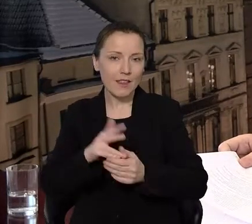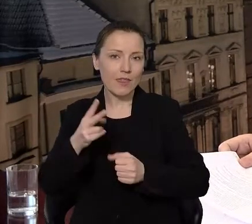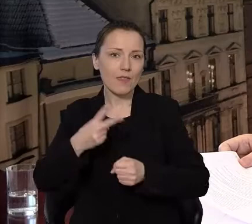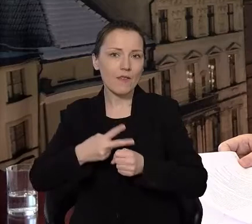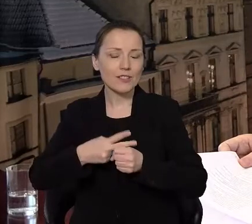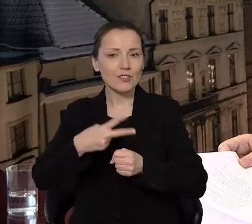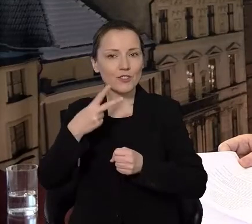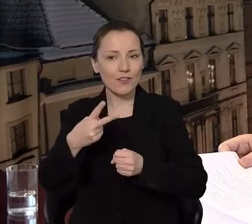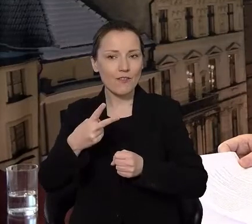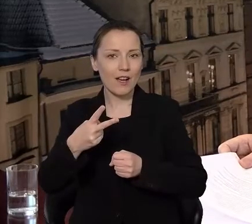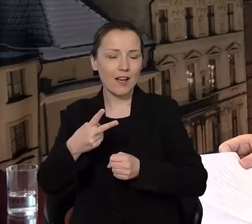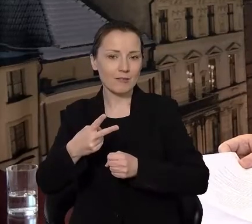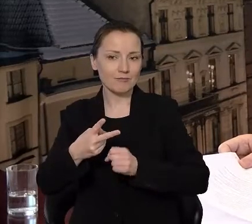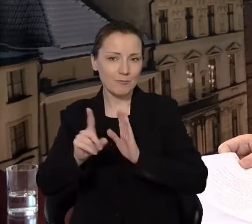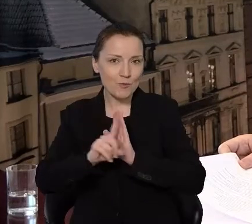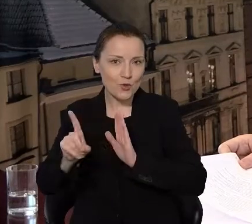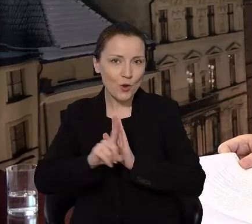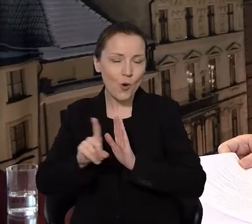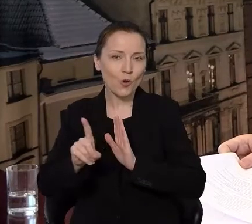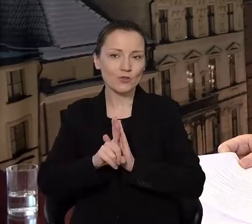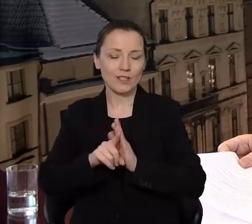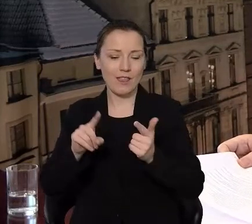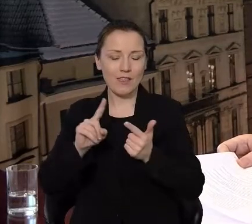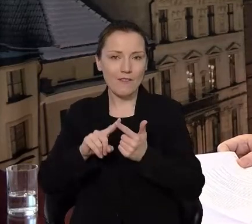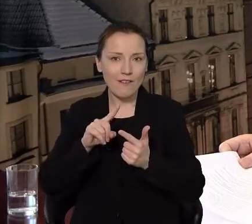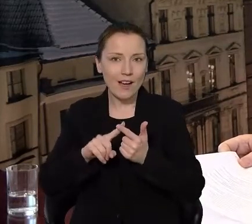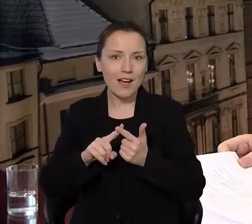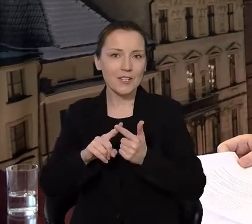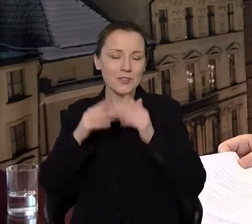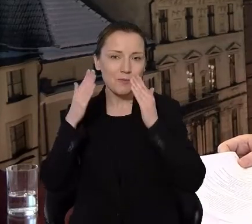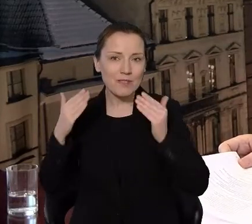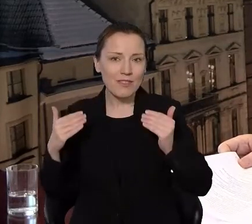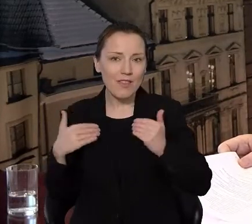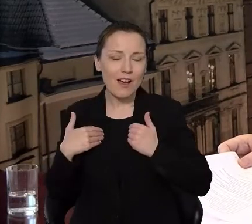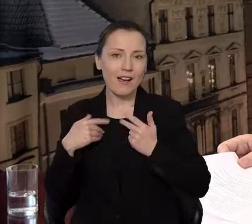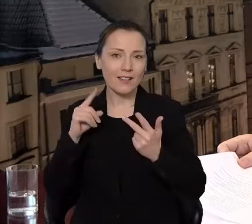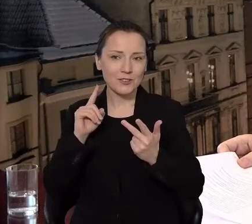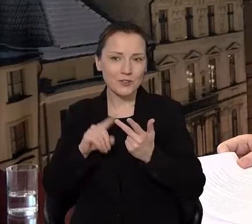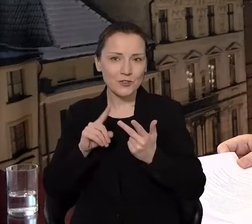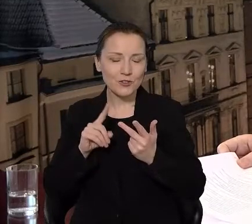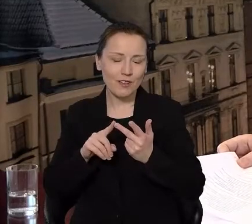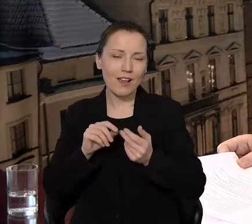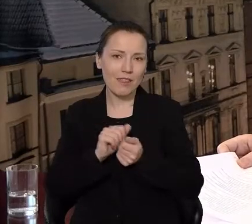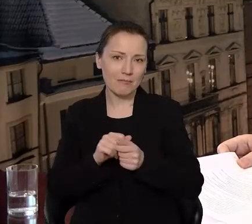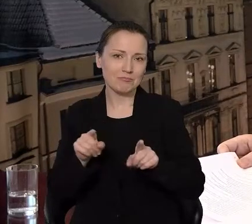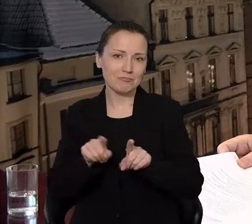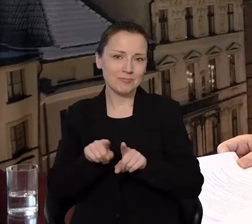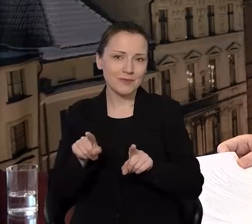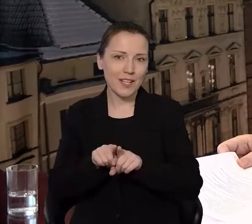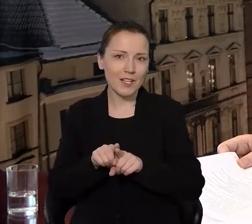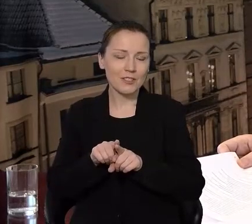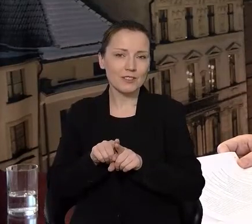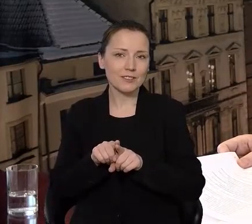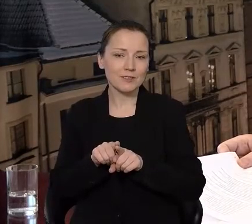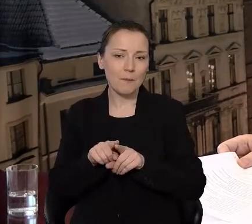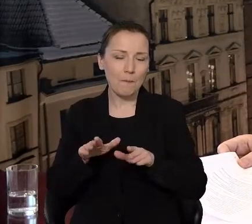w przychodniach, 2 w szpitalach węzłowych i wspomniane punkty szczepień powszechnych, chociażby w